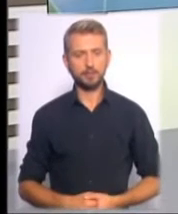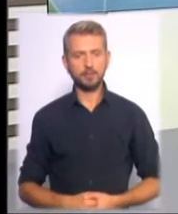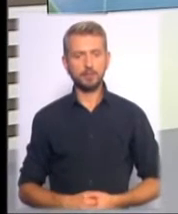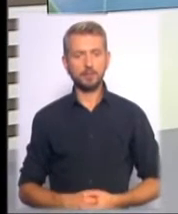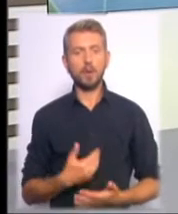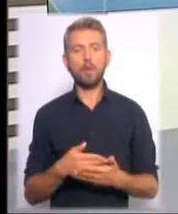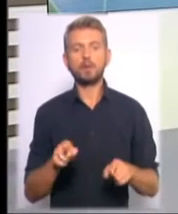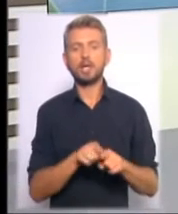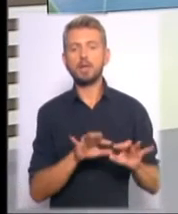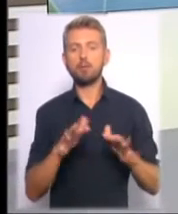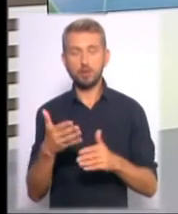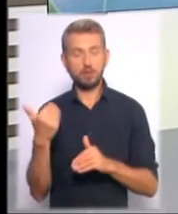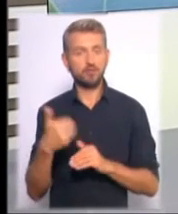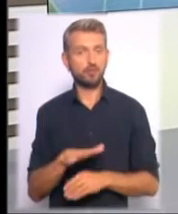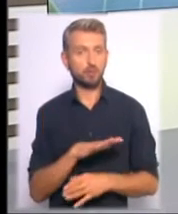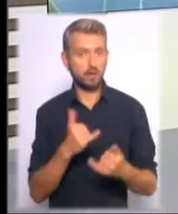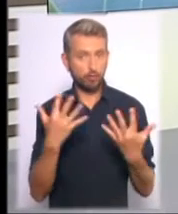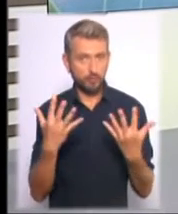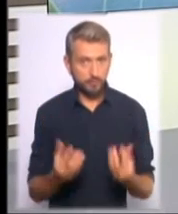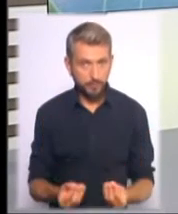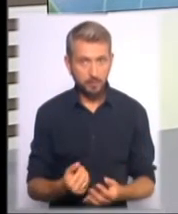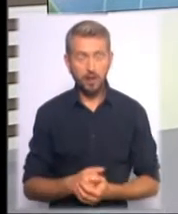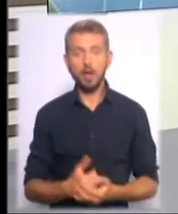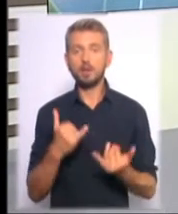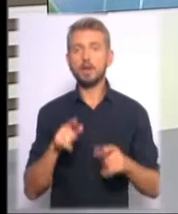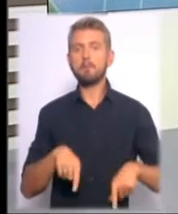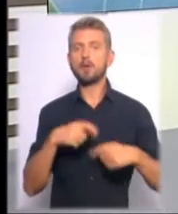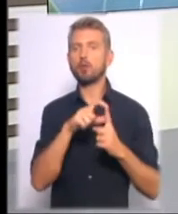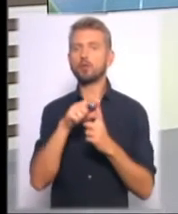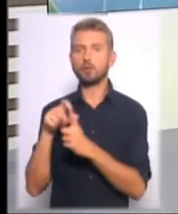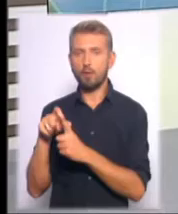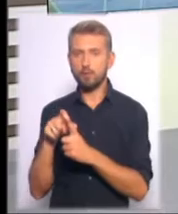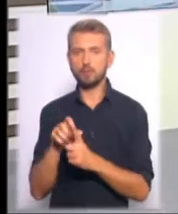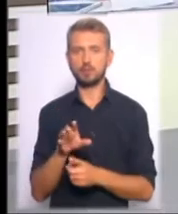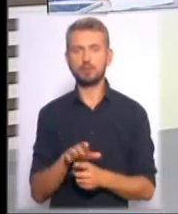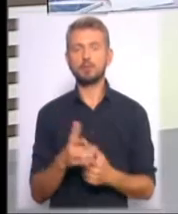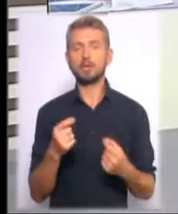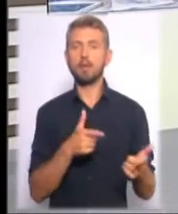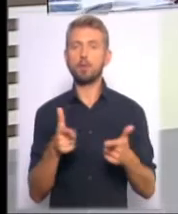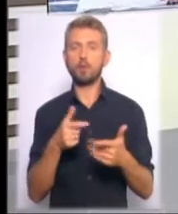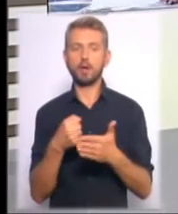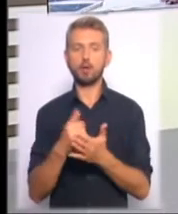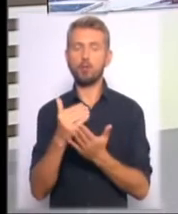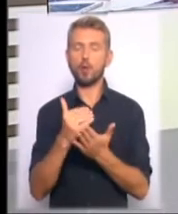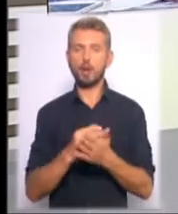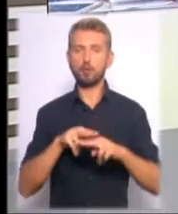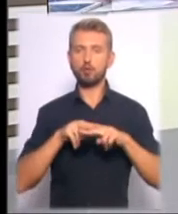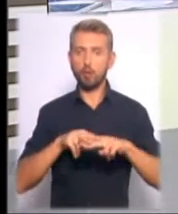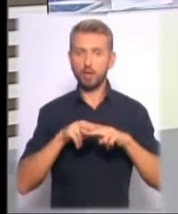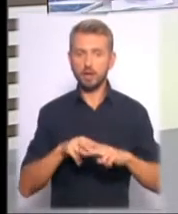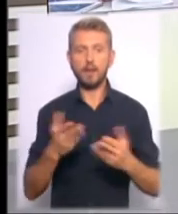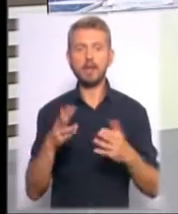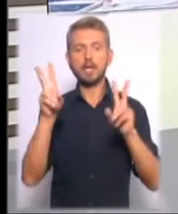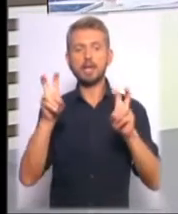Ось такі події вже відбулися цього дня. Зараз передаю слово у паралельну студію, де у цей час триває підготовка до ефіру програми «Столиця». Які